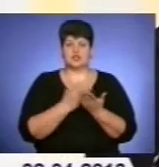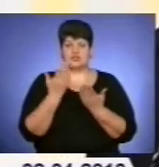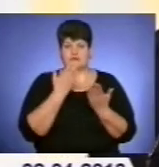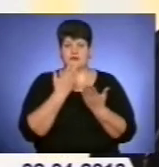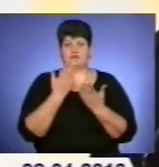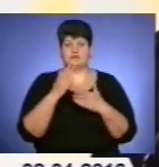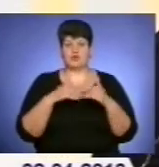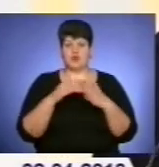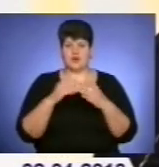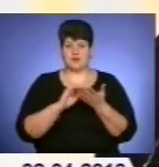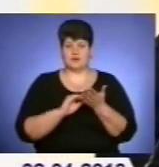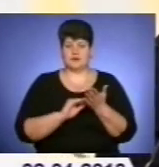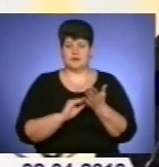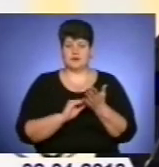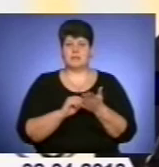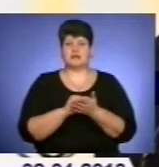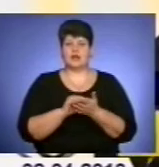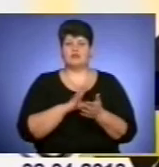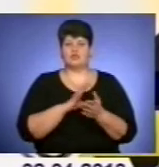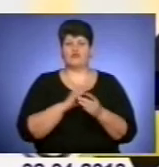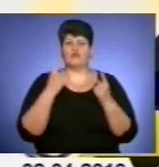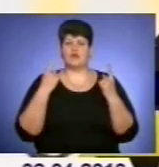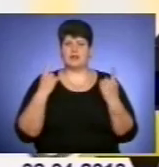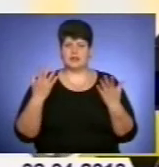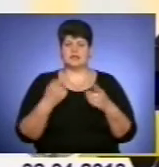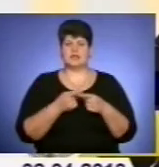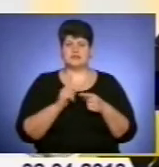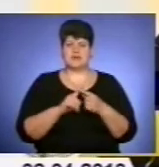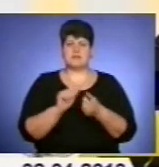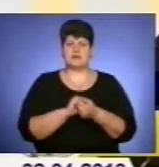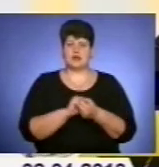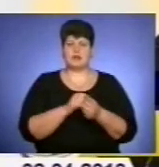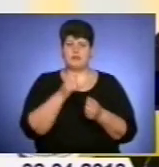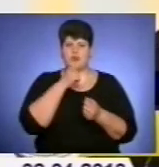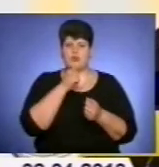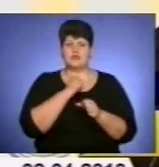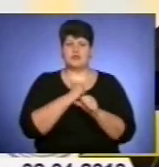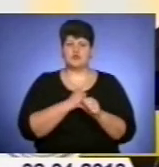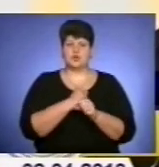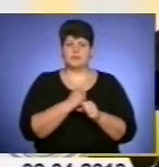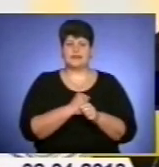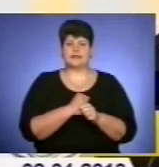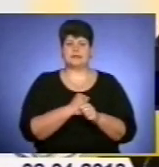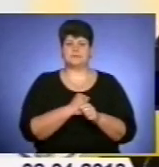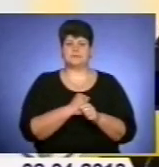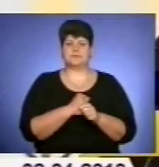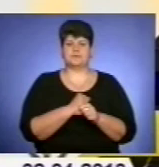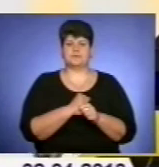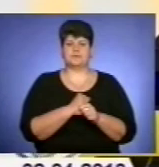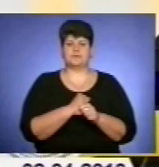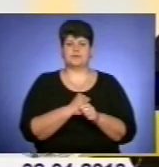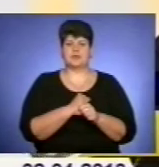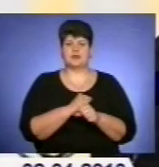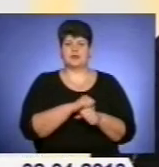Матеріал був великий. І у свій час ми цей матеріал пробували зробити, як сам видав.